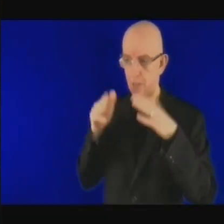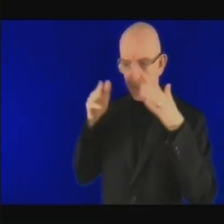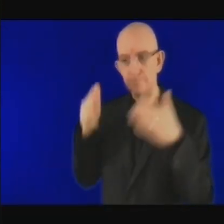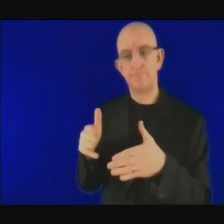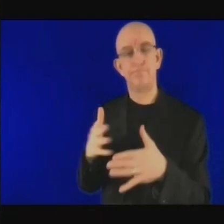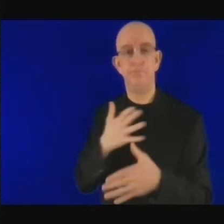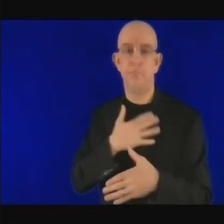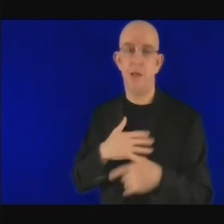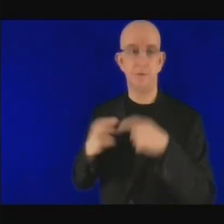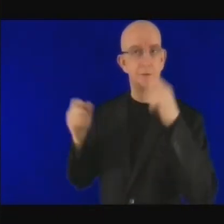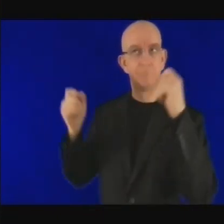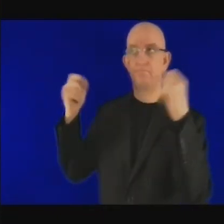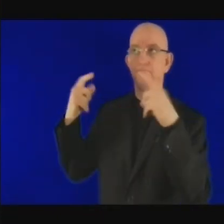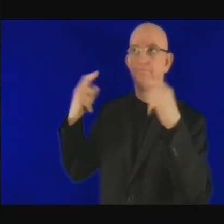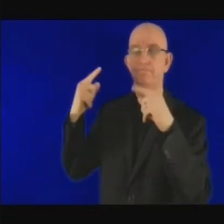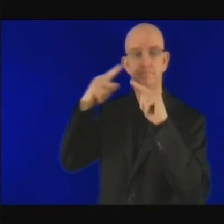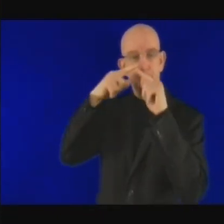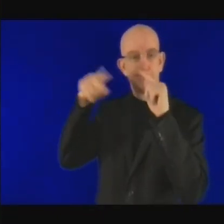des grandes contraintes